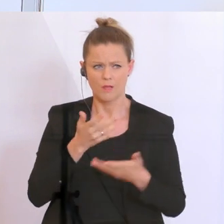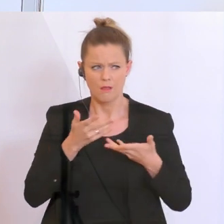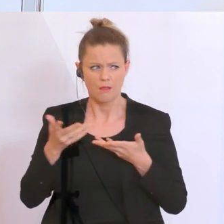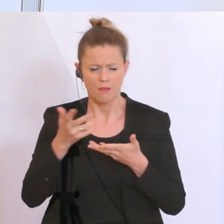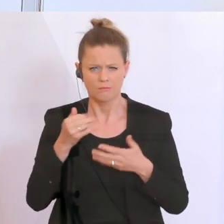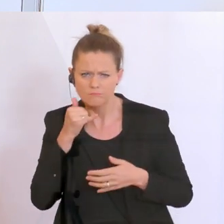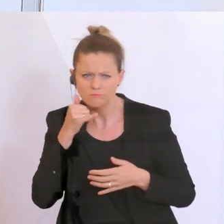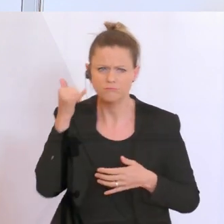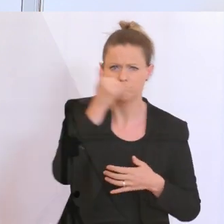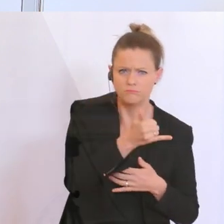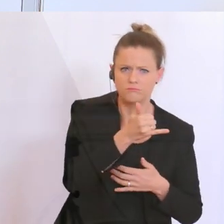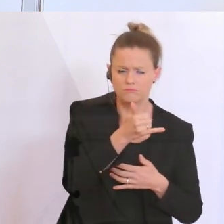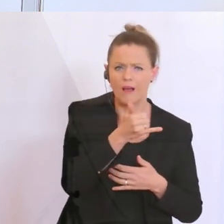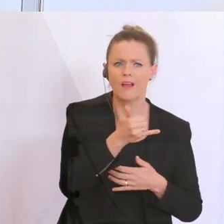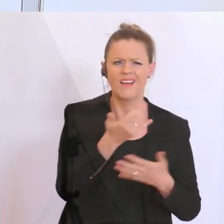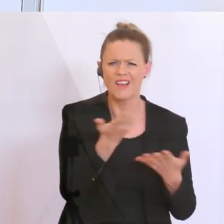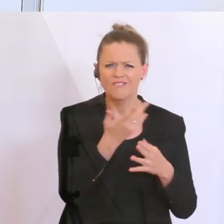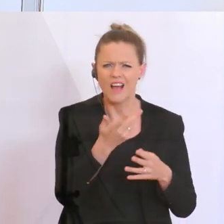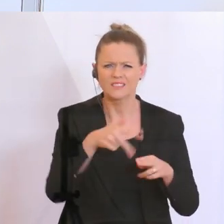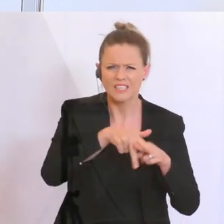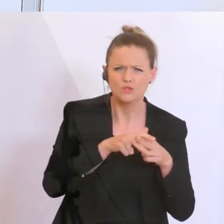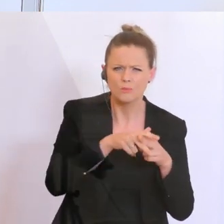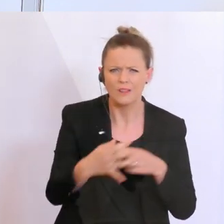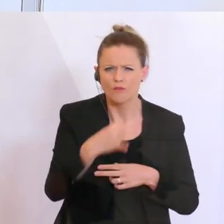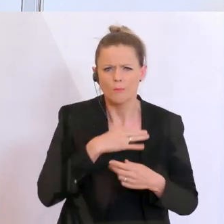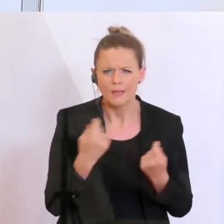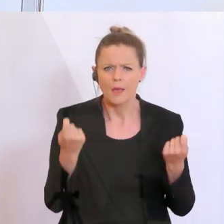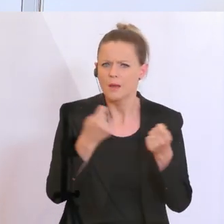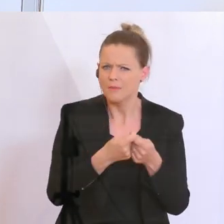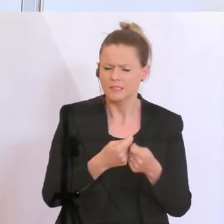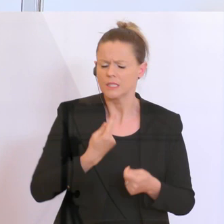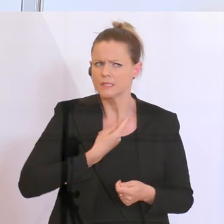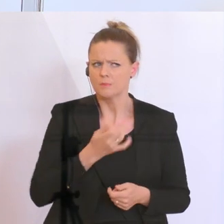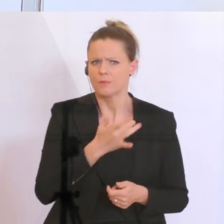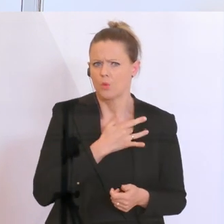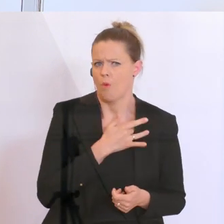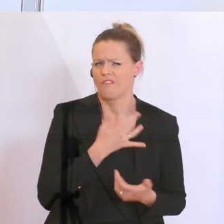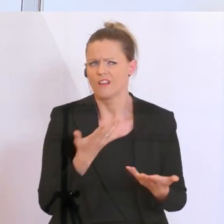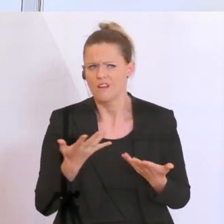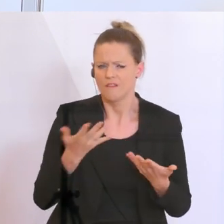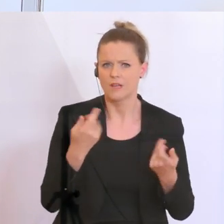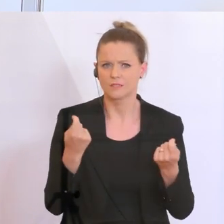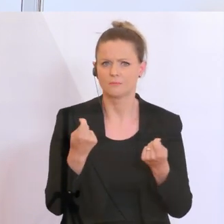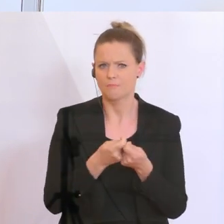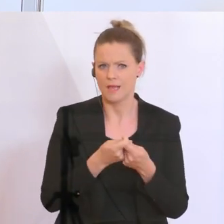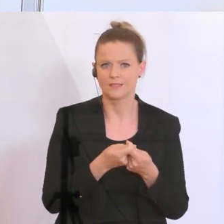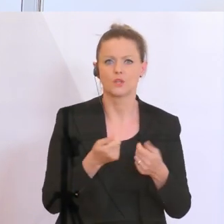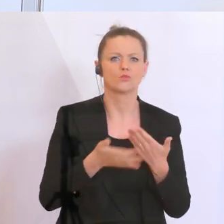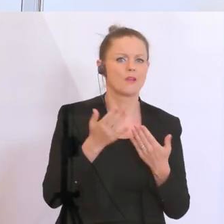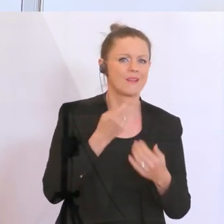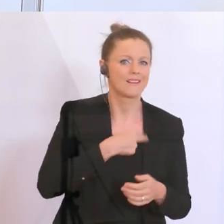Instrumente aus dem Instrumentenkoffer für die jeweilige Betroffenheit das Richtige ist. Das geht von den Garantien über den